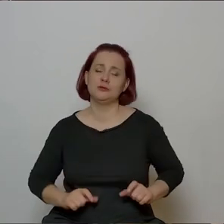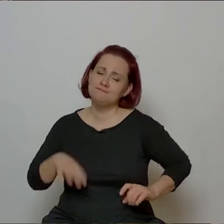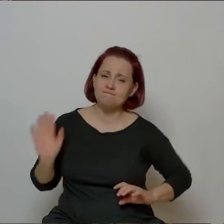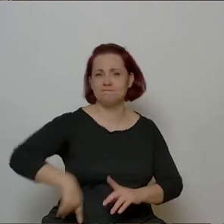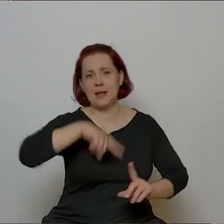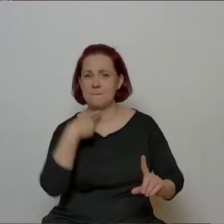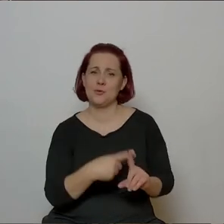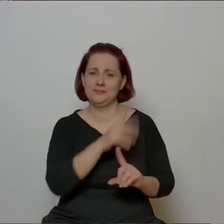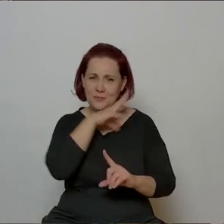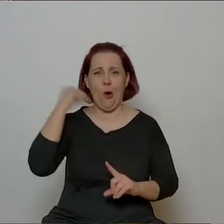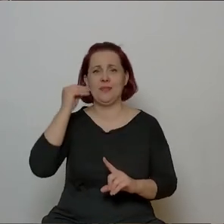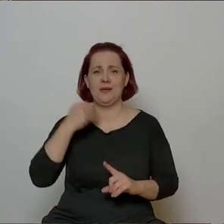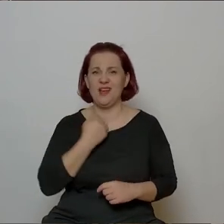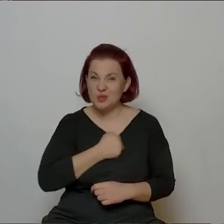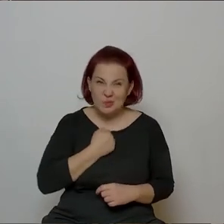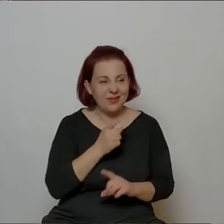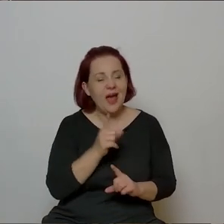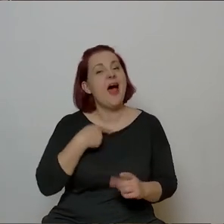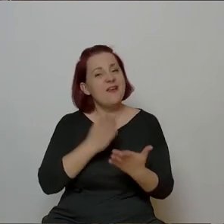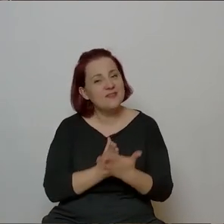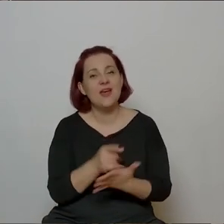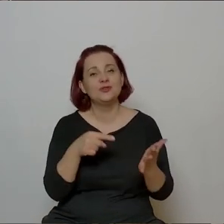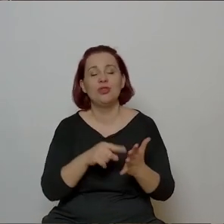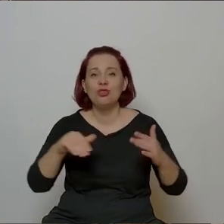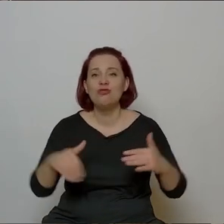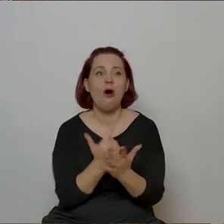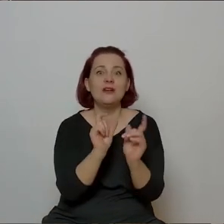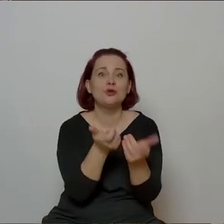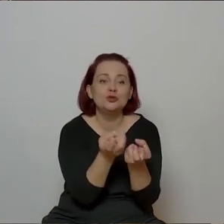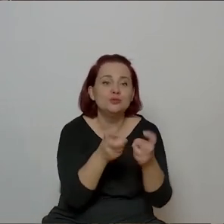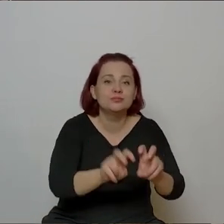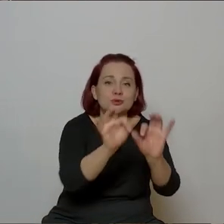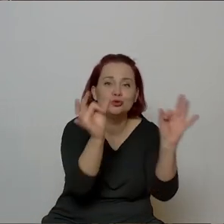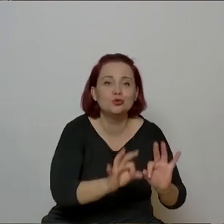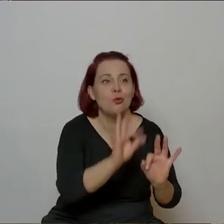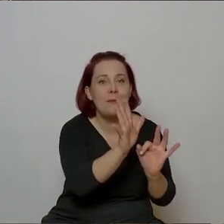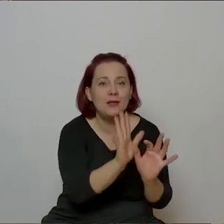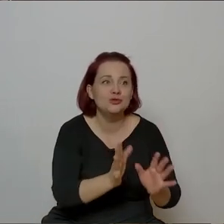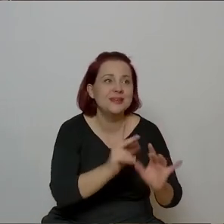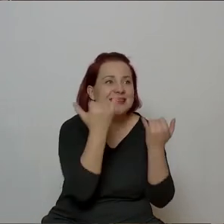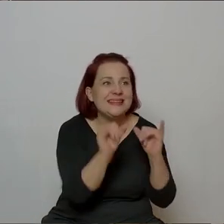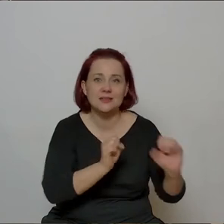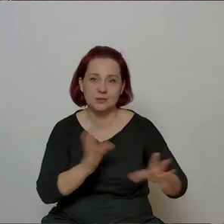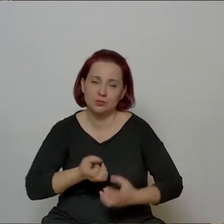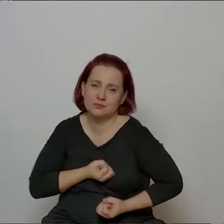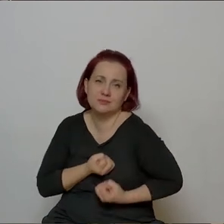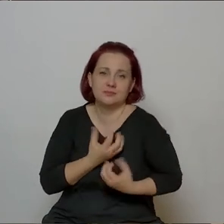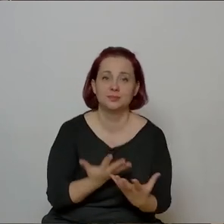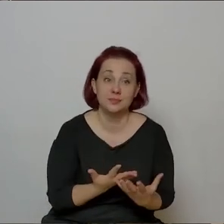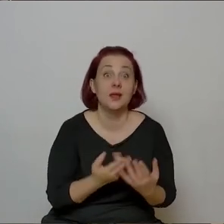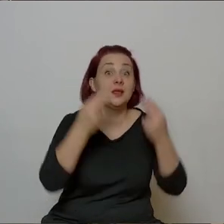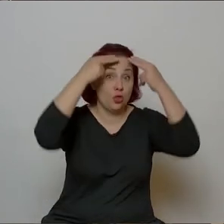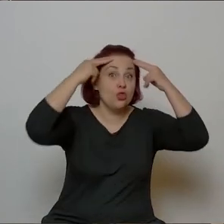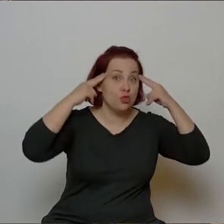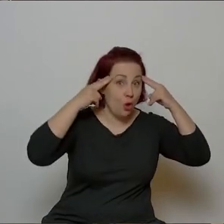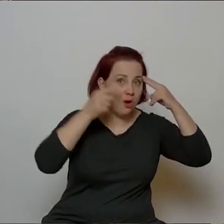nie skutaszę, tylko wierzę w to, że ta nowa sztuka powstanie, że może będą zupełnie inne środki wyrazu i że Norwid jednak